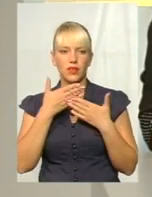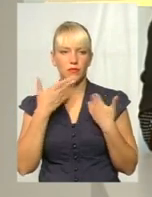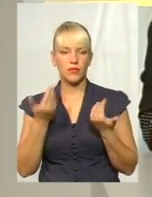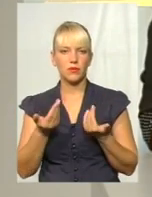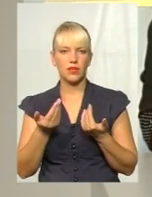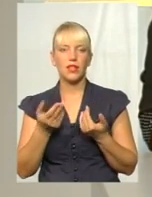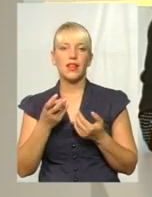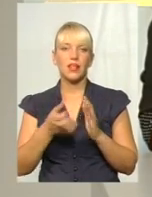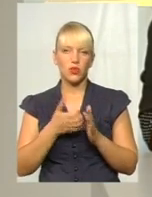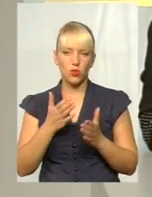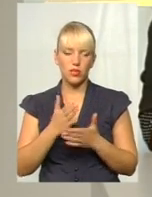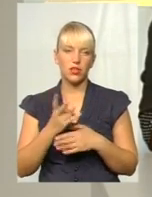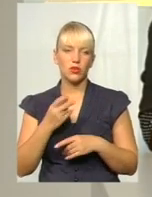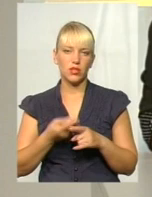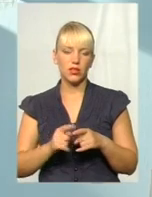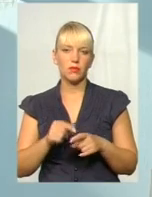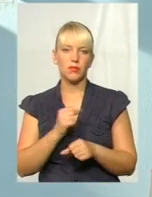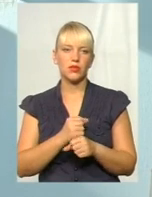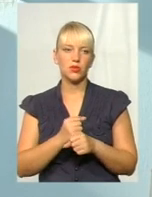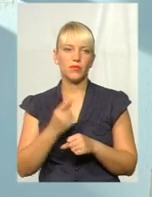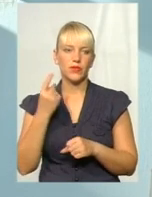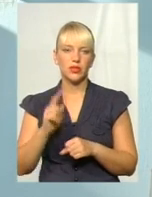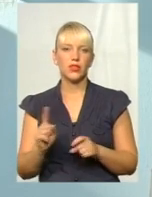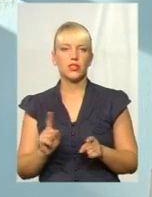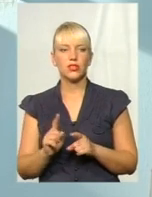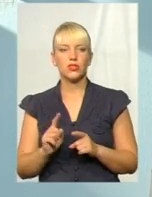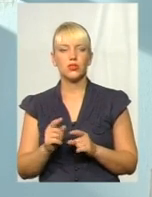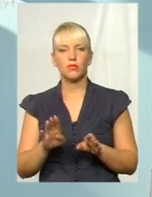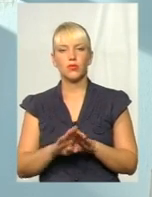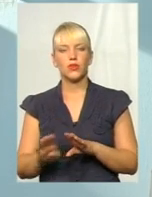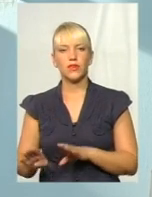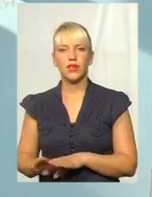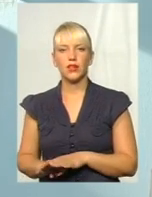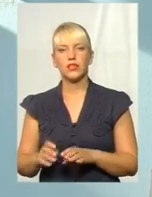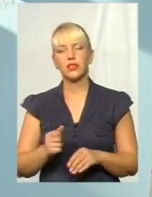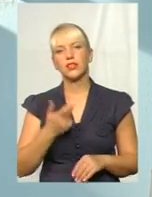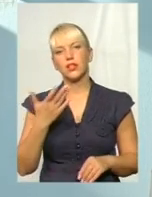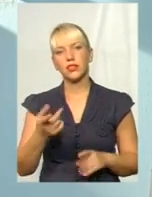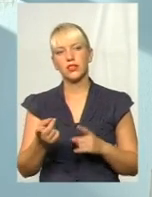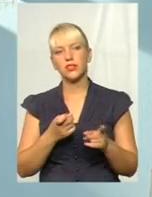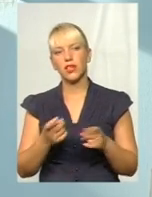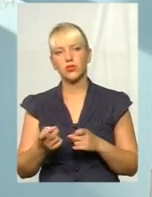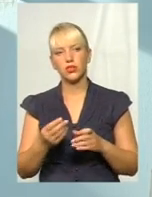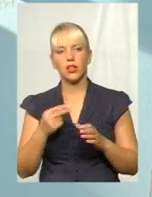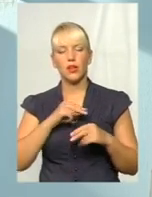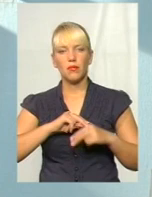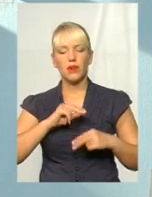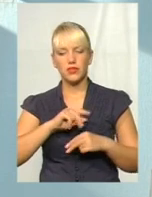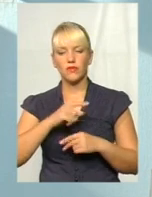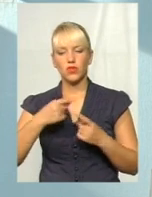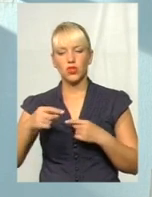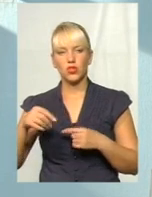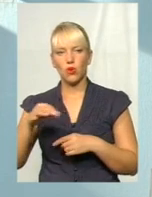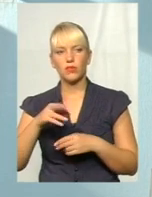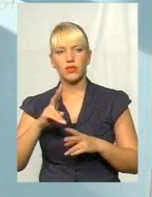Недоліків є, але ми над ними працюємо. Єдине, звичайно, якщо порівняти кількість залучених працівників у інших областях,